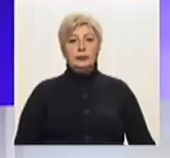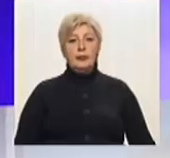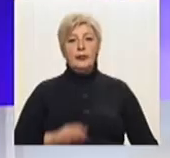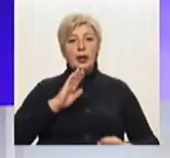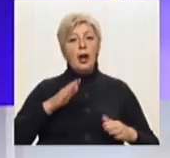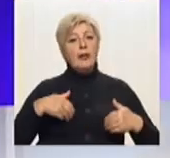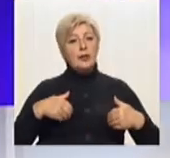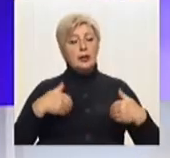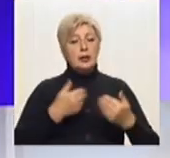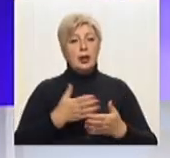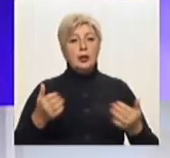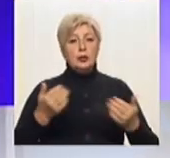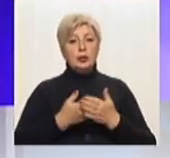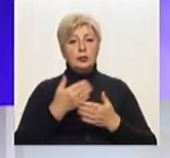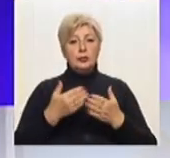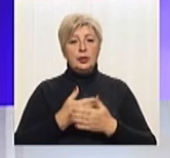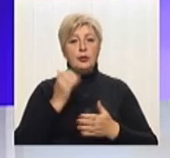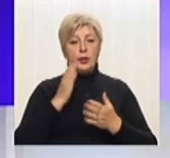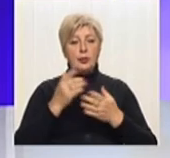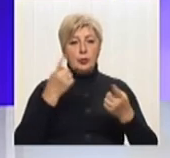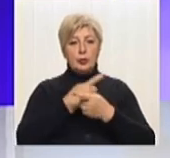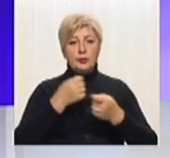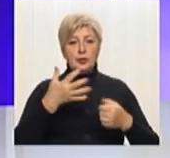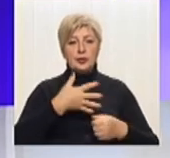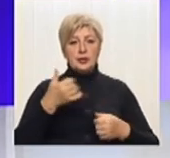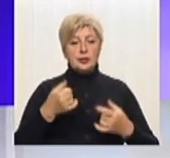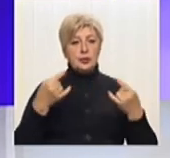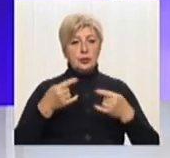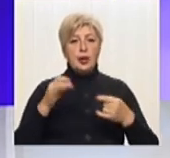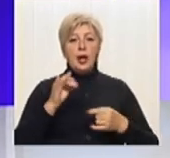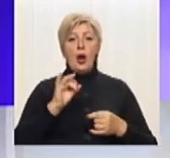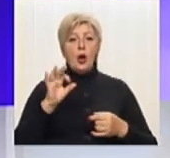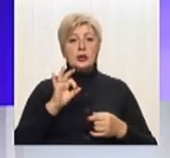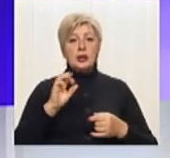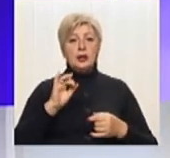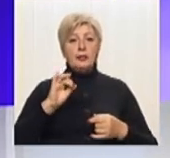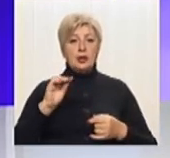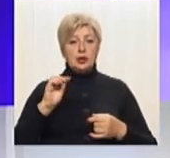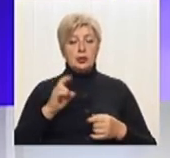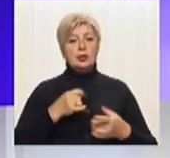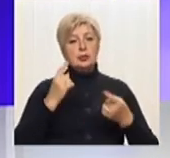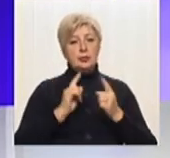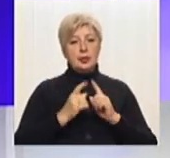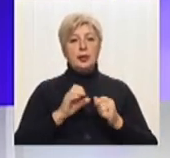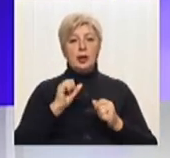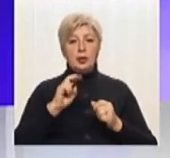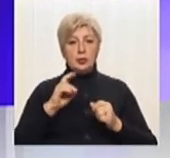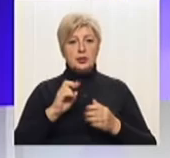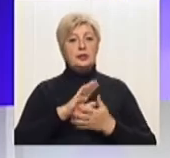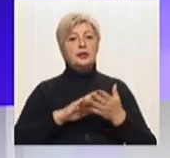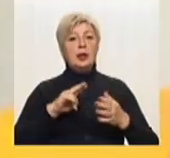Вітаю новини в прямому ефірі 51-го в студії Оксана Ващенко, сурдопереклад Ганна Костюкова. І далі про головне.